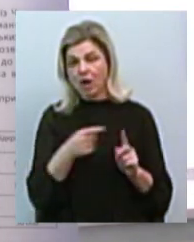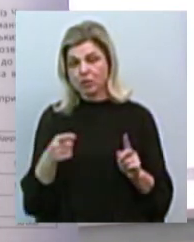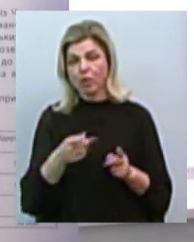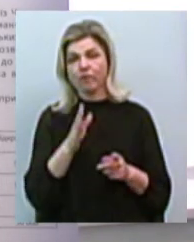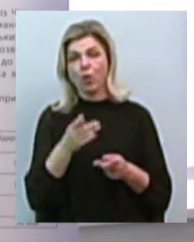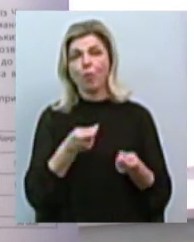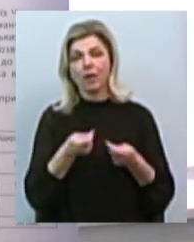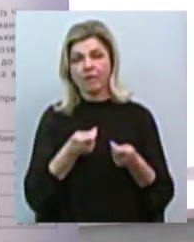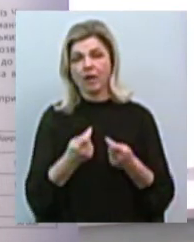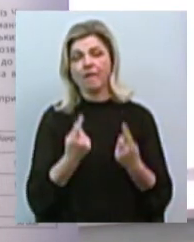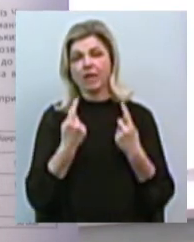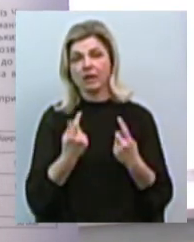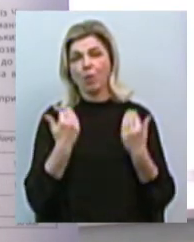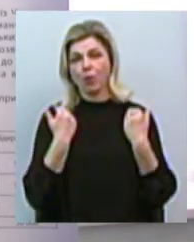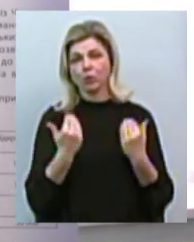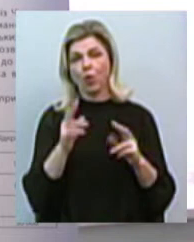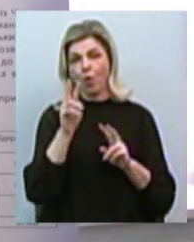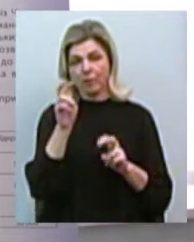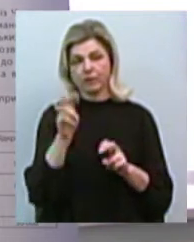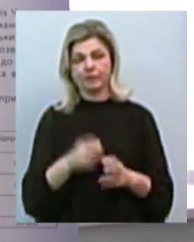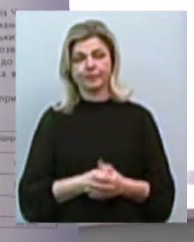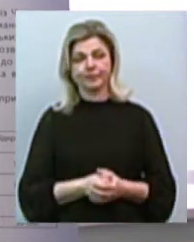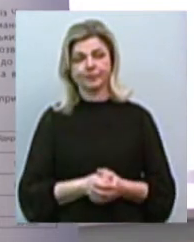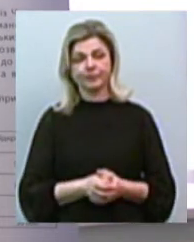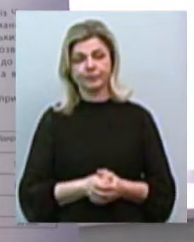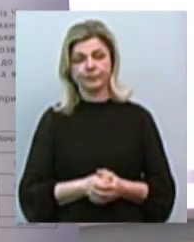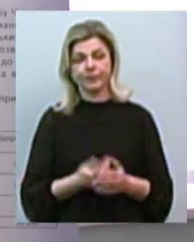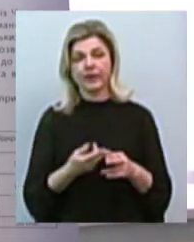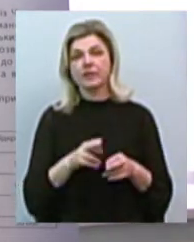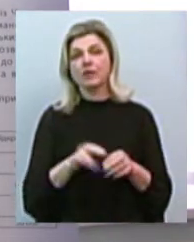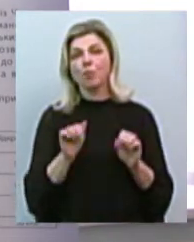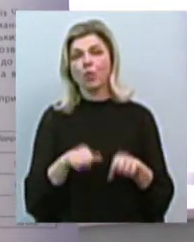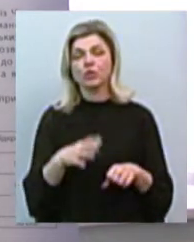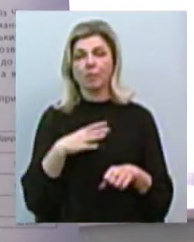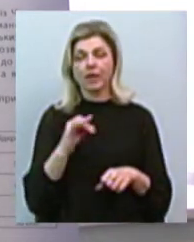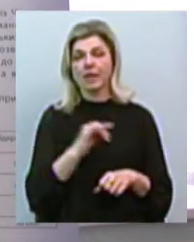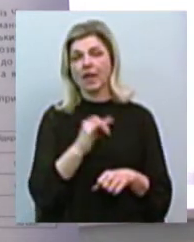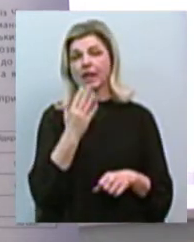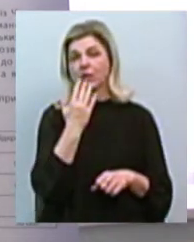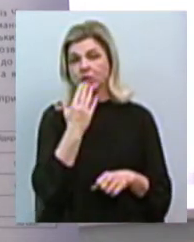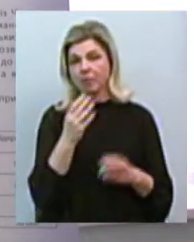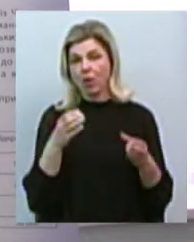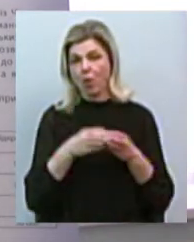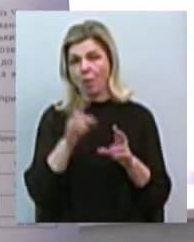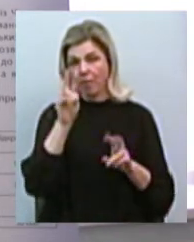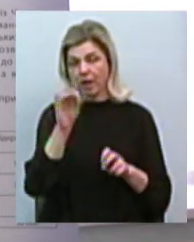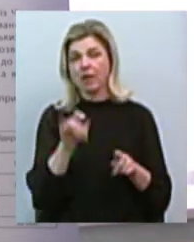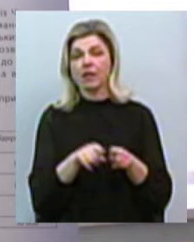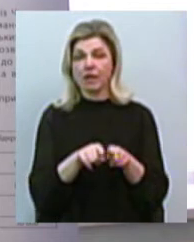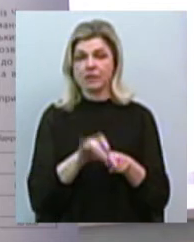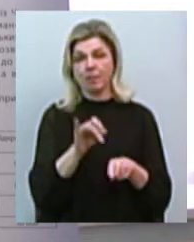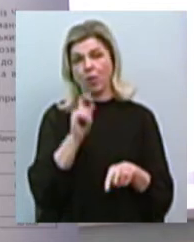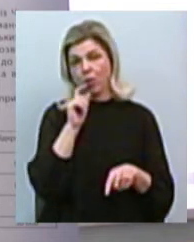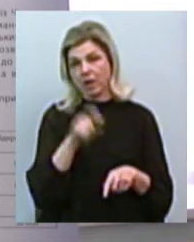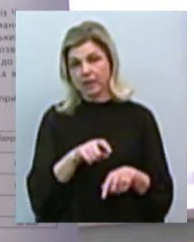великою потужною компанією приватною. Це може бути як і іноземна компанія, так само і українська. Ми маємо вже